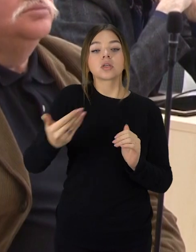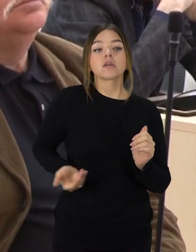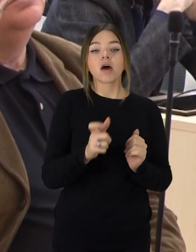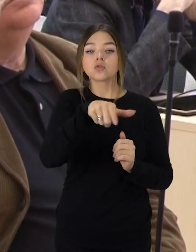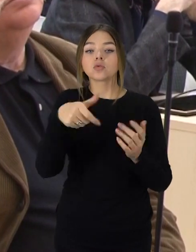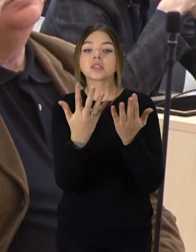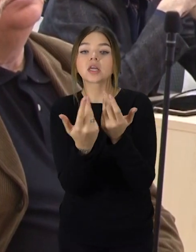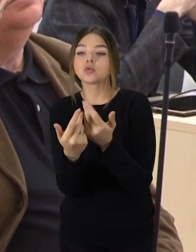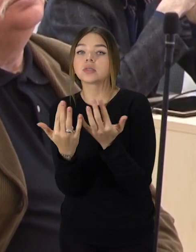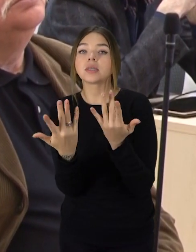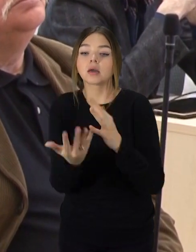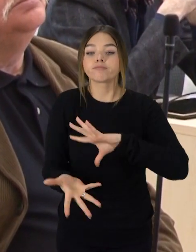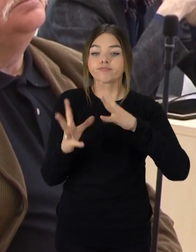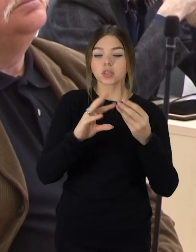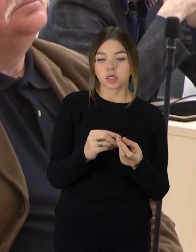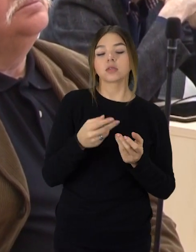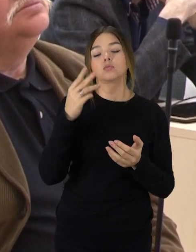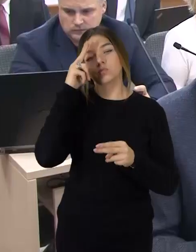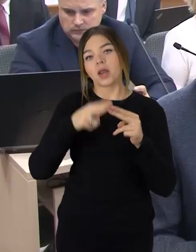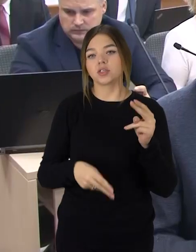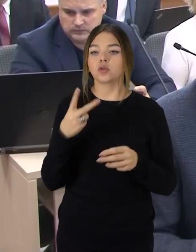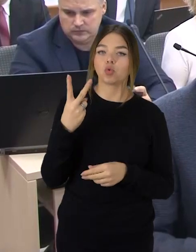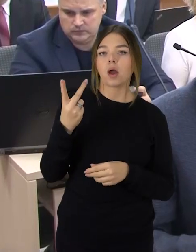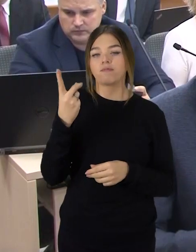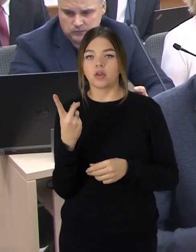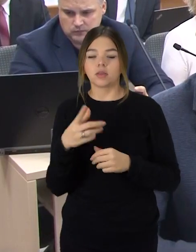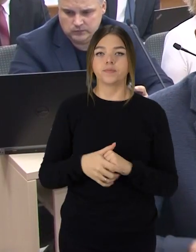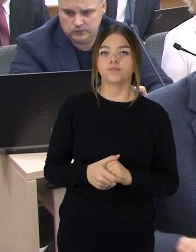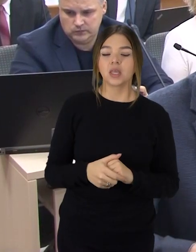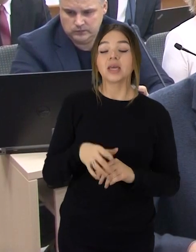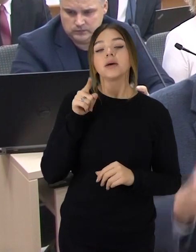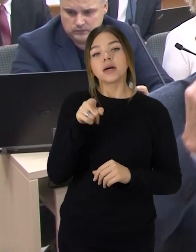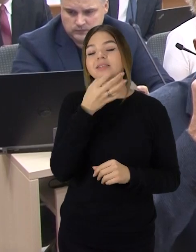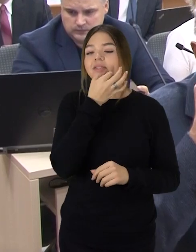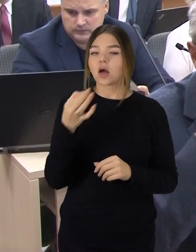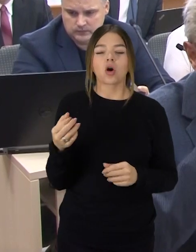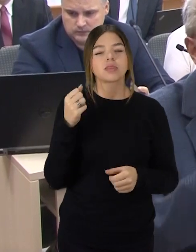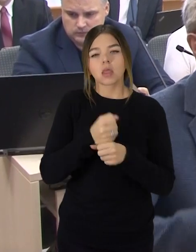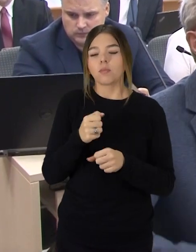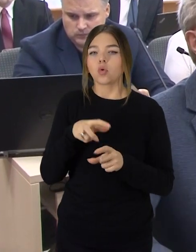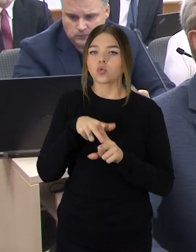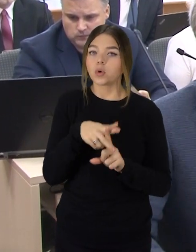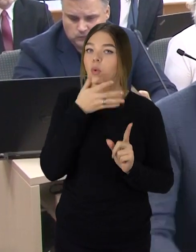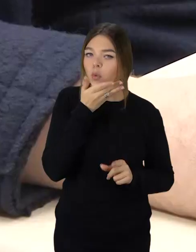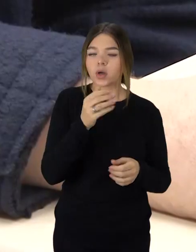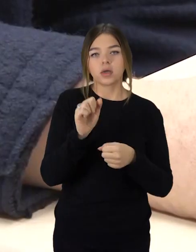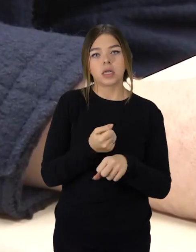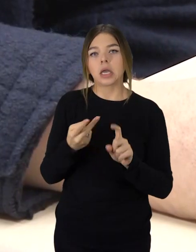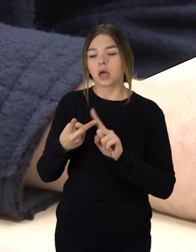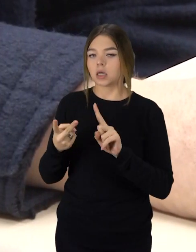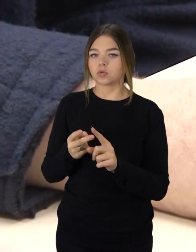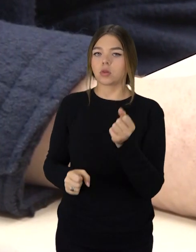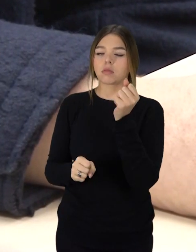Dabartinis administracijos direktorius Santanas Bartulis aiškina, kad darbo krūvis vis dėlto čia yra didžiulis, todėl antrosis pavaduotojas turėtų